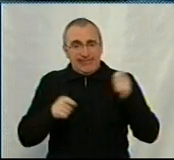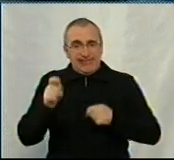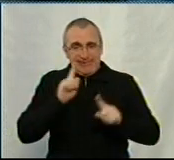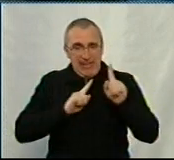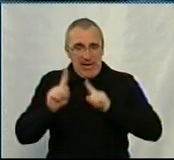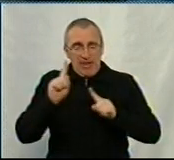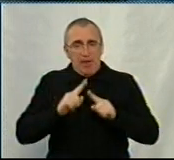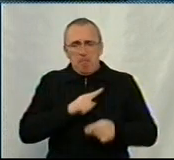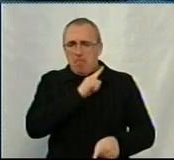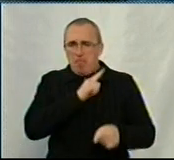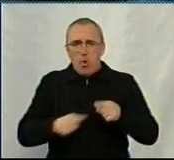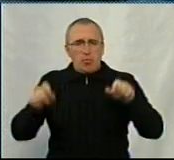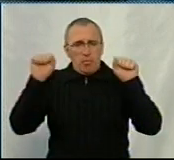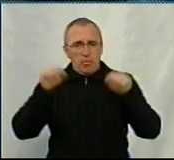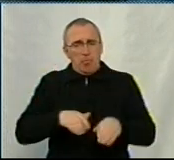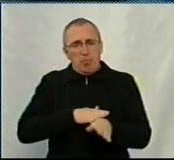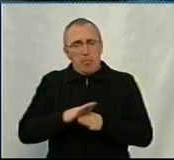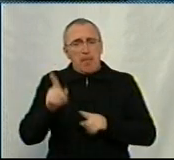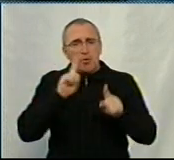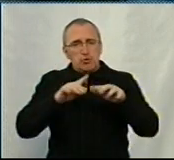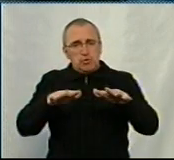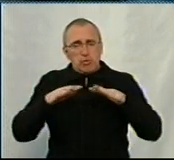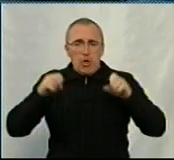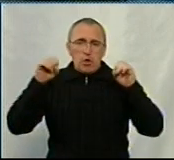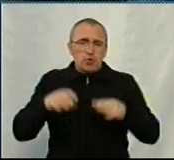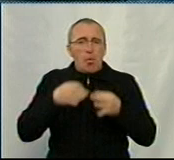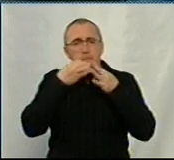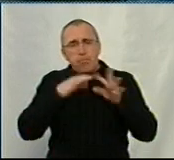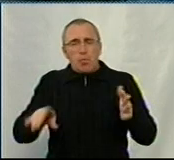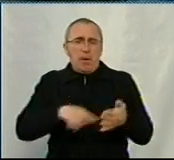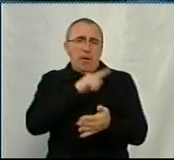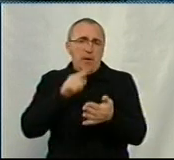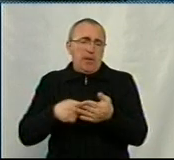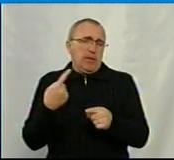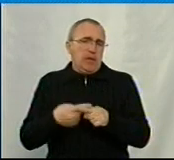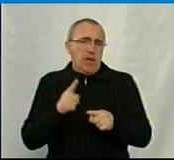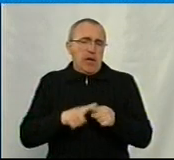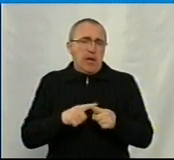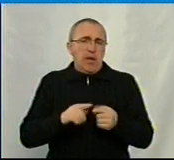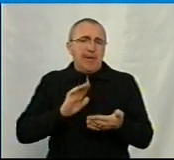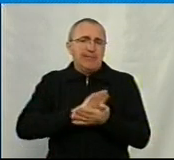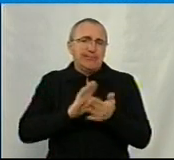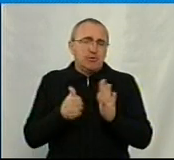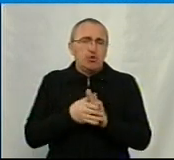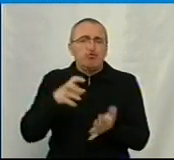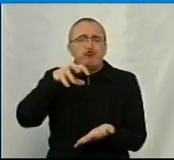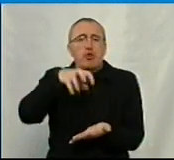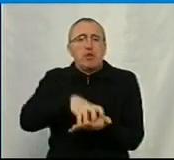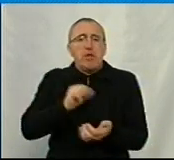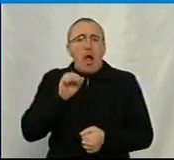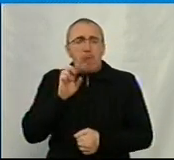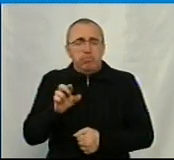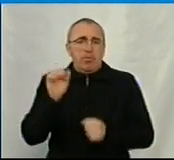моментальна можливість проведення сесії і вирішення будь-якого питання. Це такий собі, знаєте, ситуативний штаб, можна